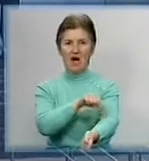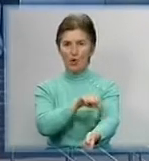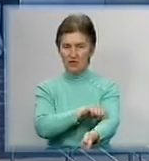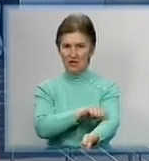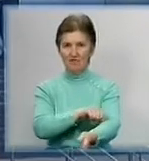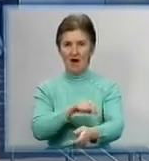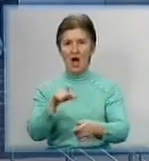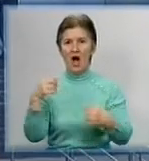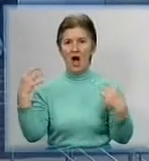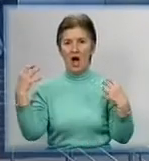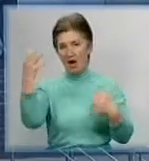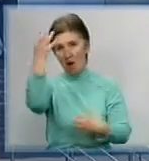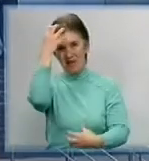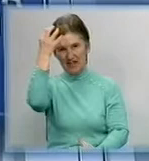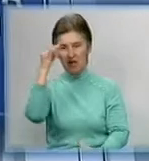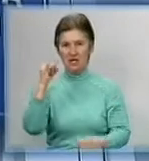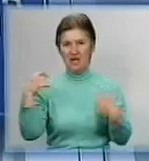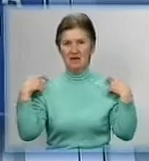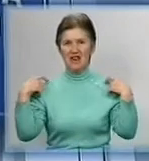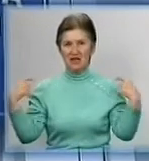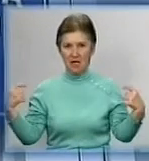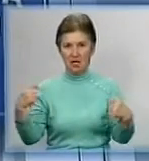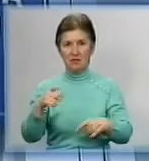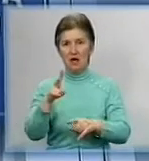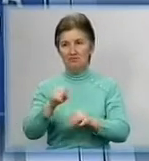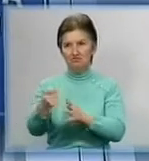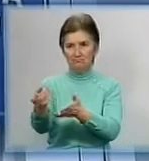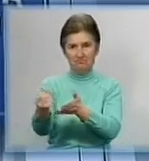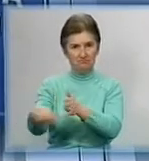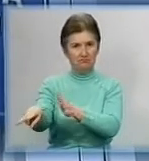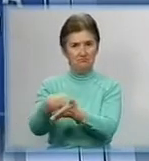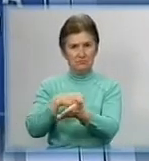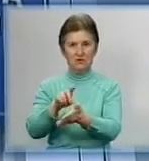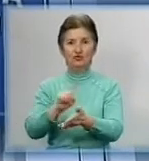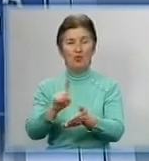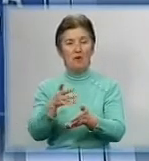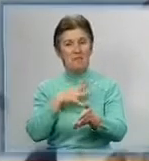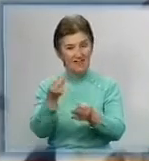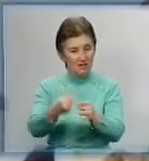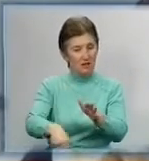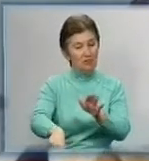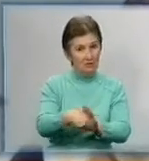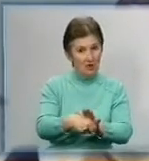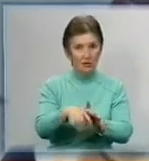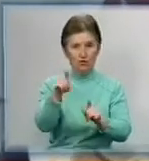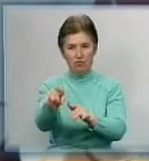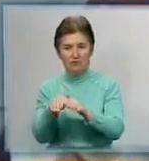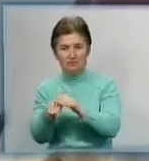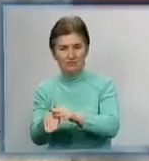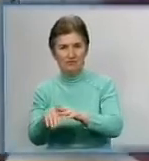старший лейтенант міліції вимагали в чоловіка гроші за непритягнення його до кримінальної відповідальності за зберігання наркотиків.